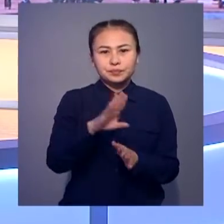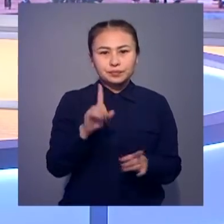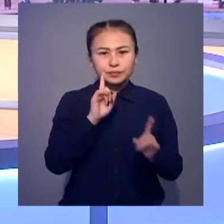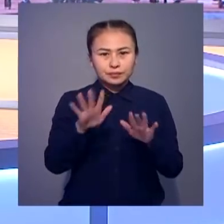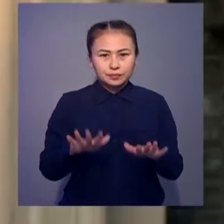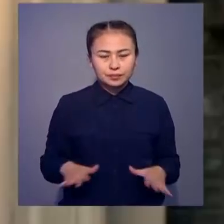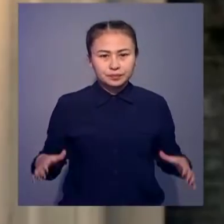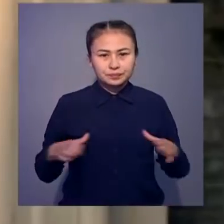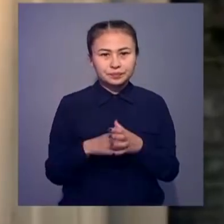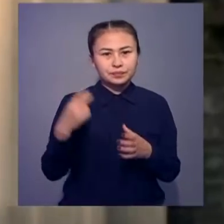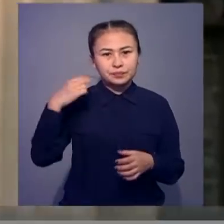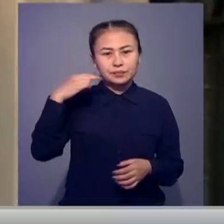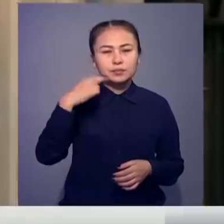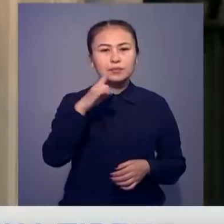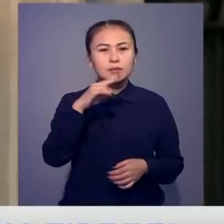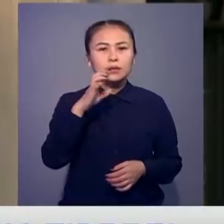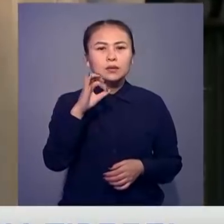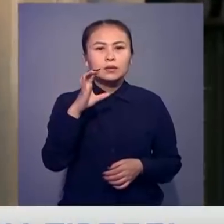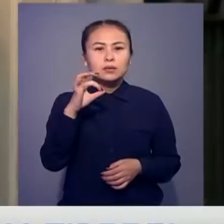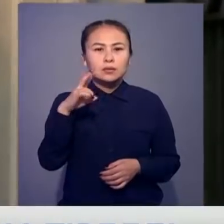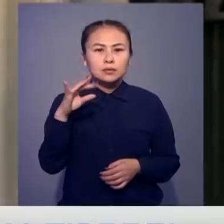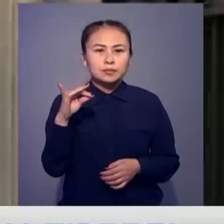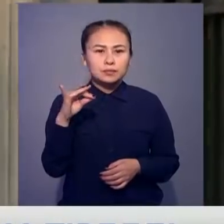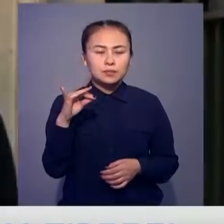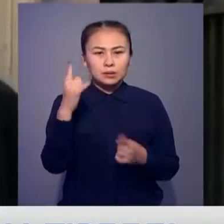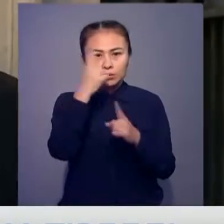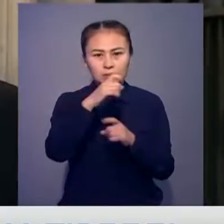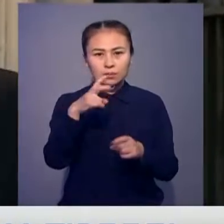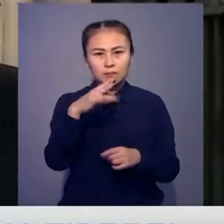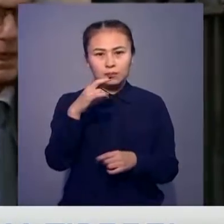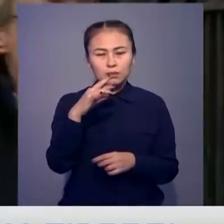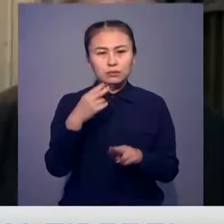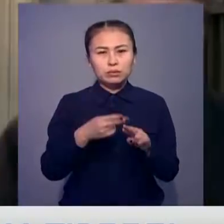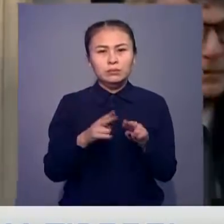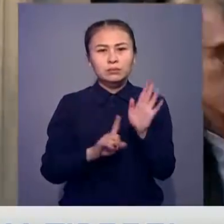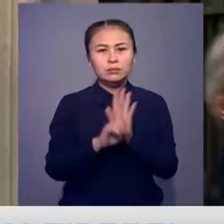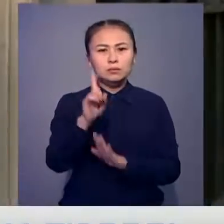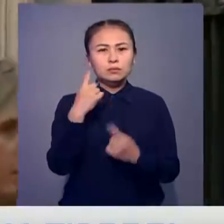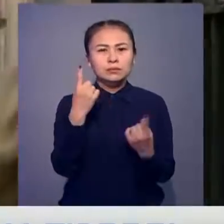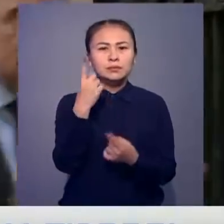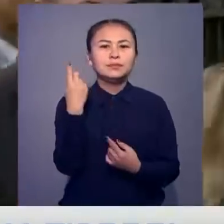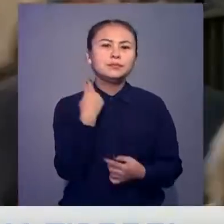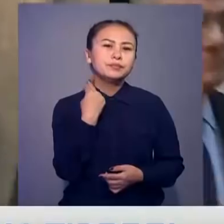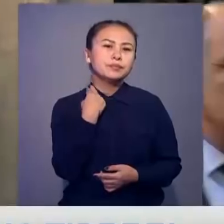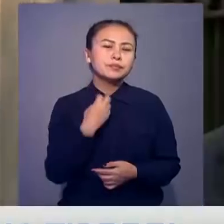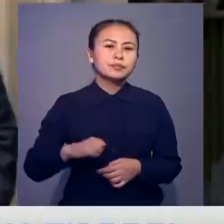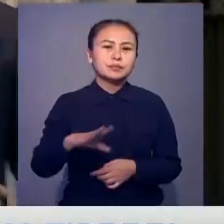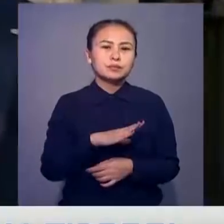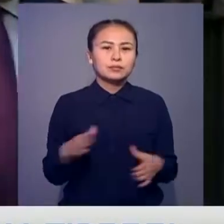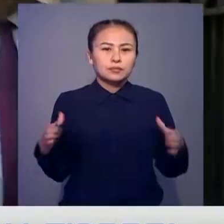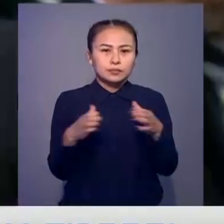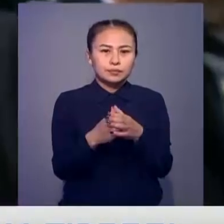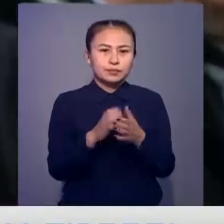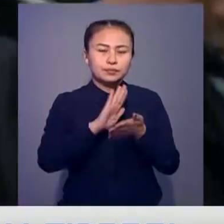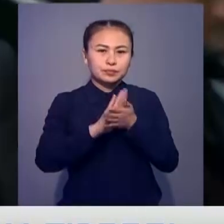Еуропа парламентінің президенті Давид Сасоли мәлімдеді. Нәзірше Лондонда, Брюсселде, Ол-Британияның ера